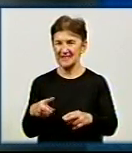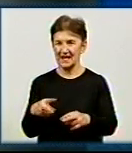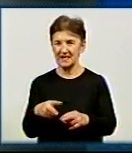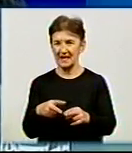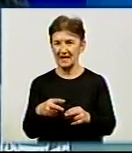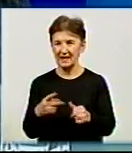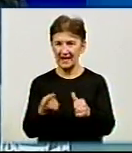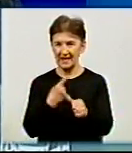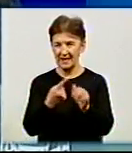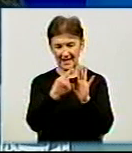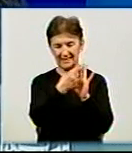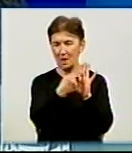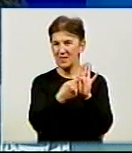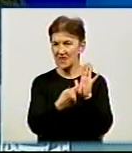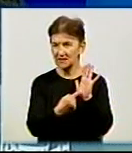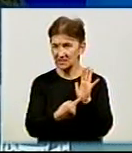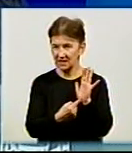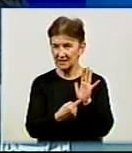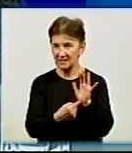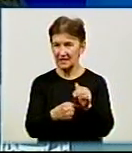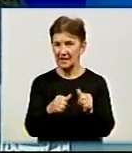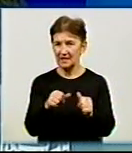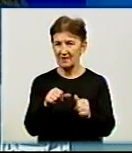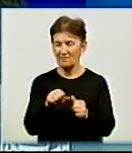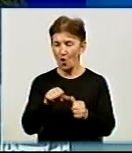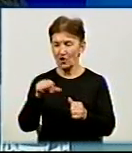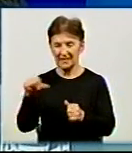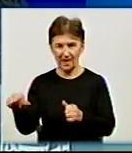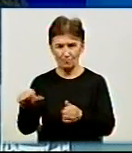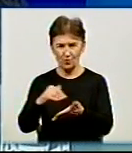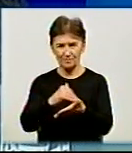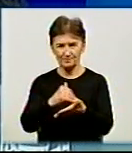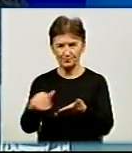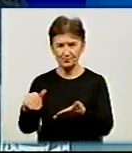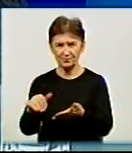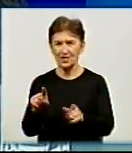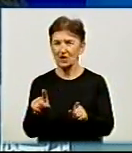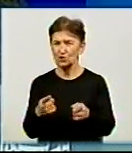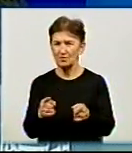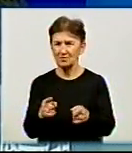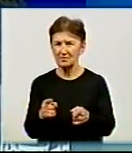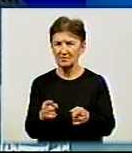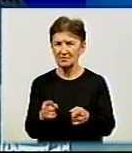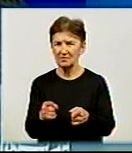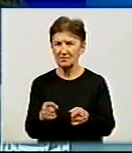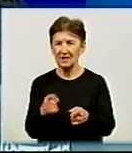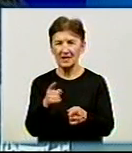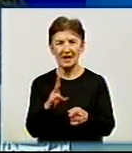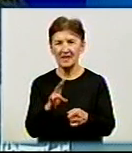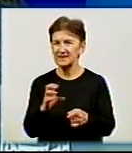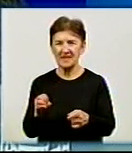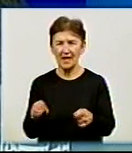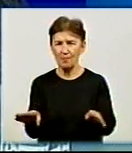ми спеціально виділили це в окрему номінацію, тому що це не порівняно